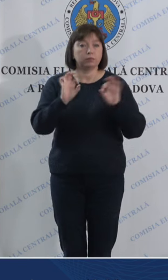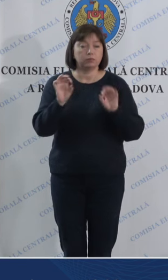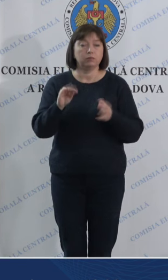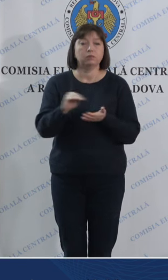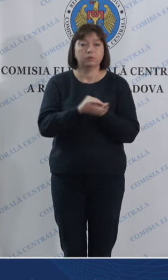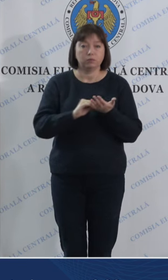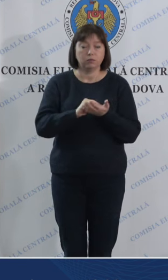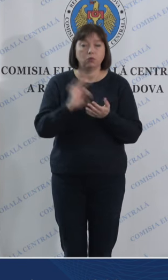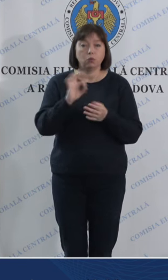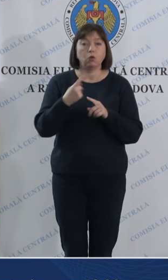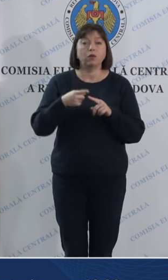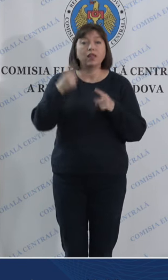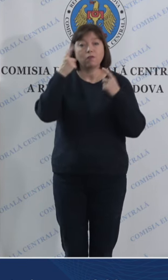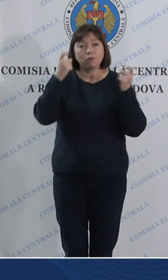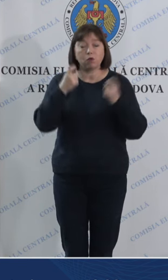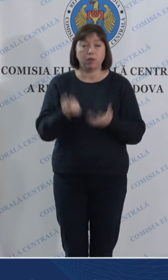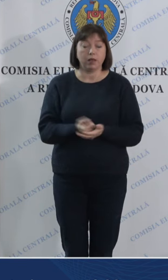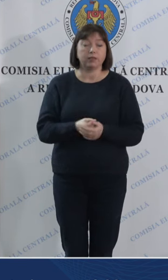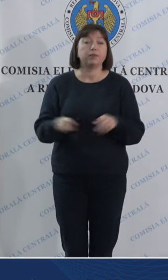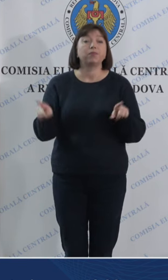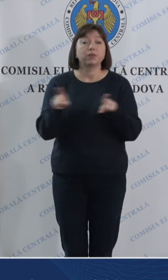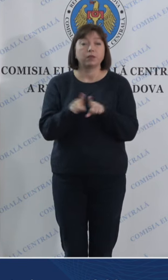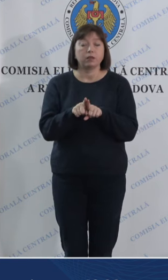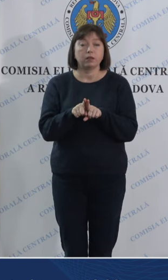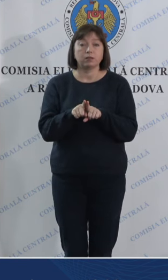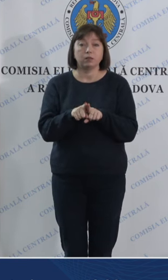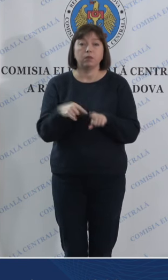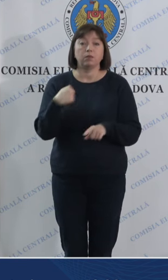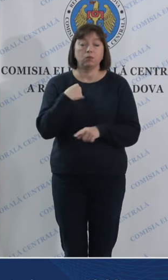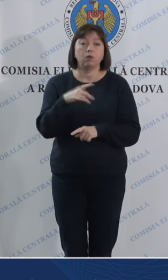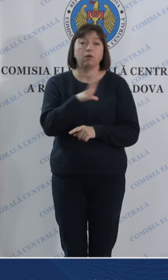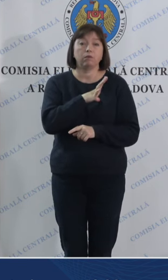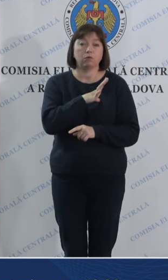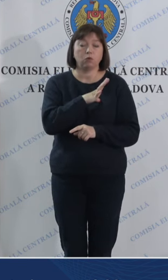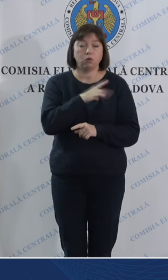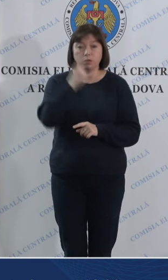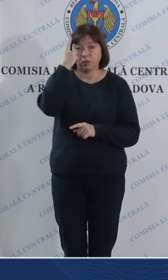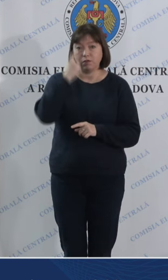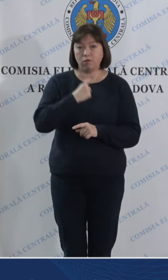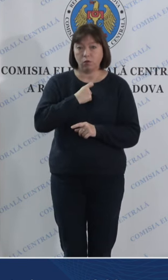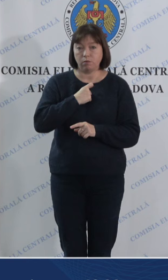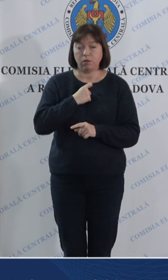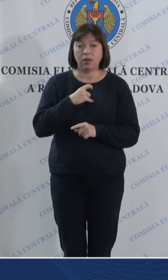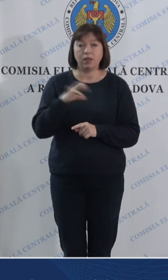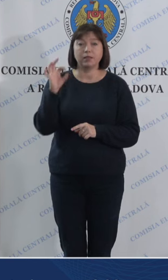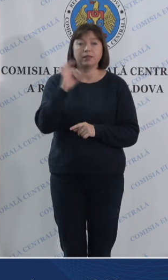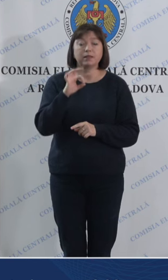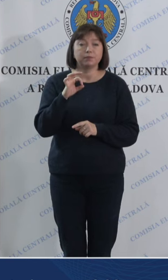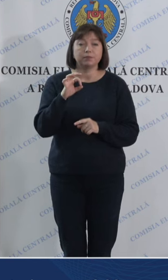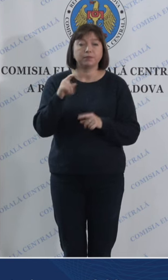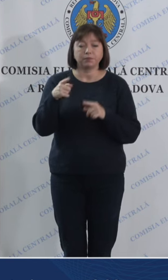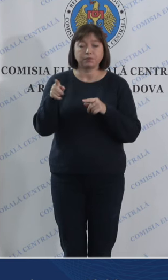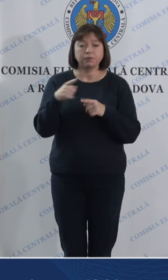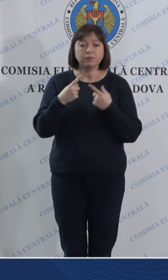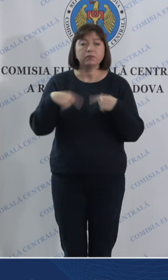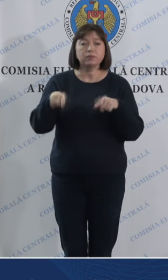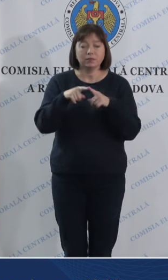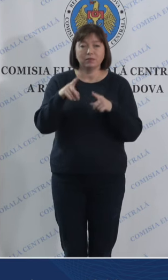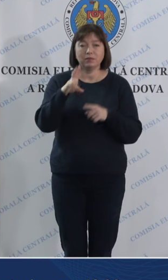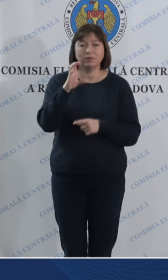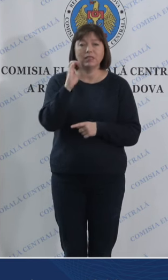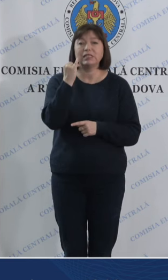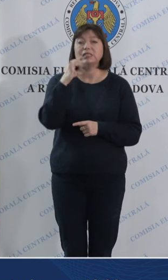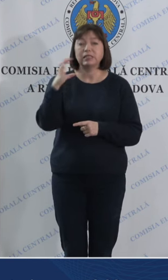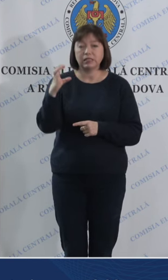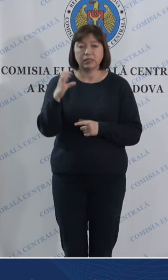aceste date de asemenea am fost informați astăzi de către serviciul Tehnologia Informației și